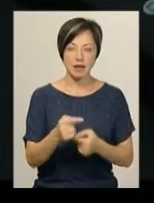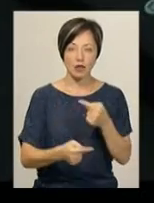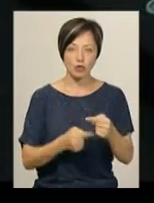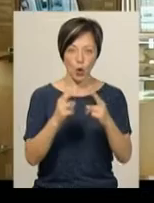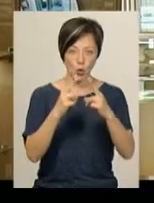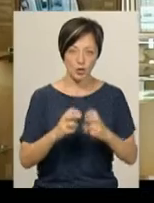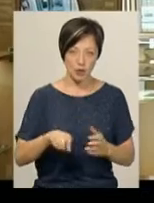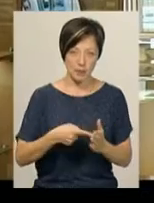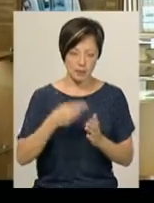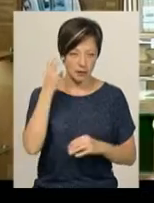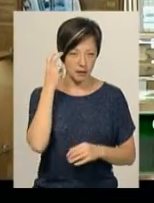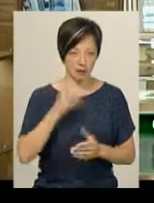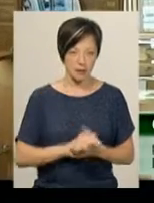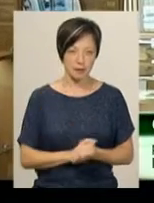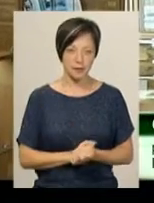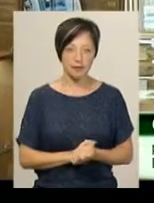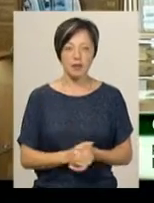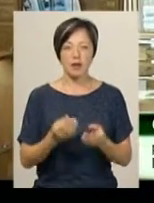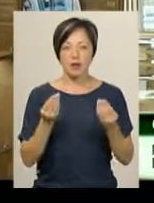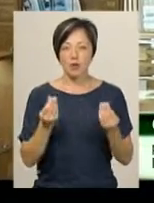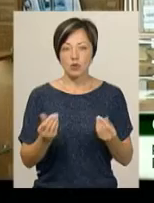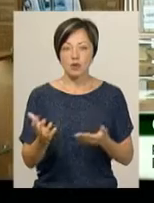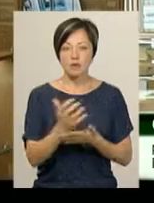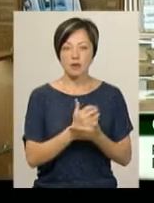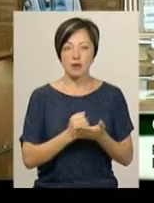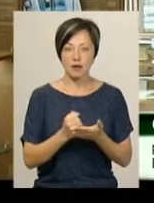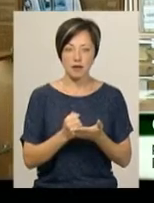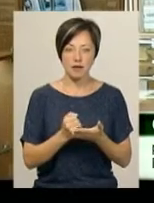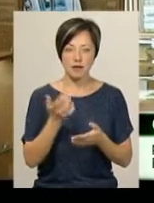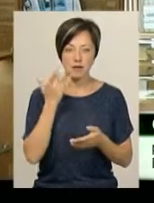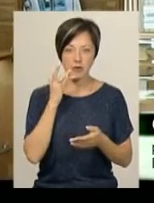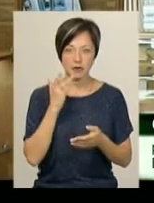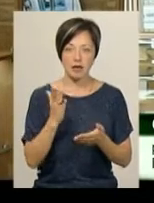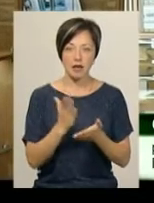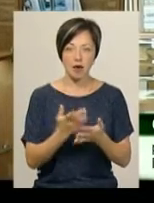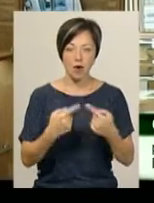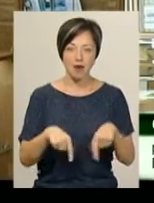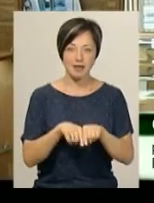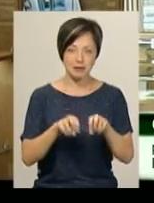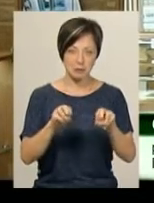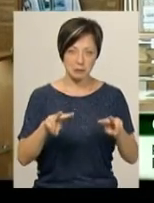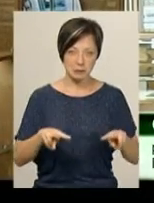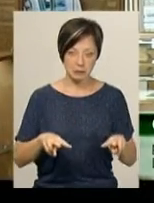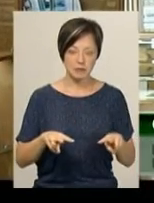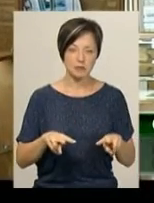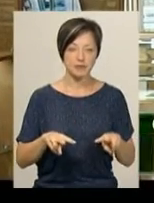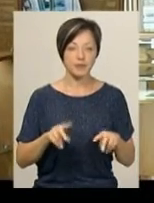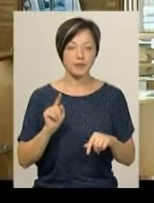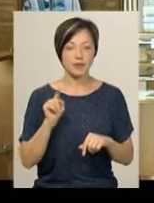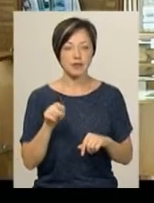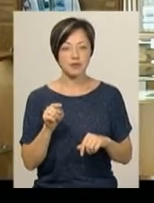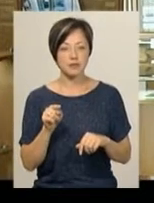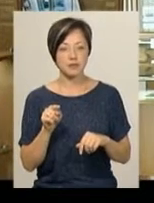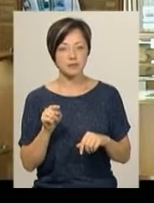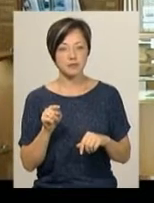міста Київ». Гроші безпосередньо збирали в Америці, там є організація «Reclame the Records» – поновити